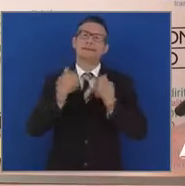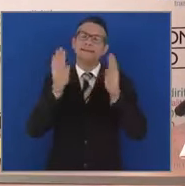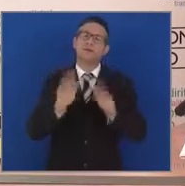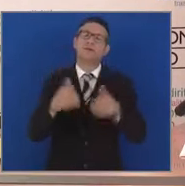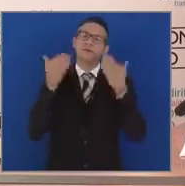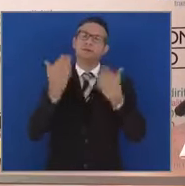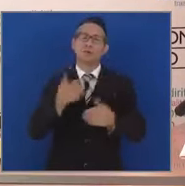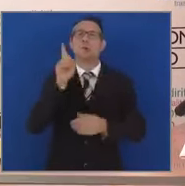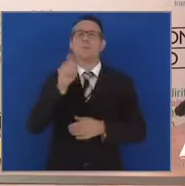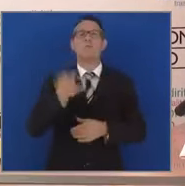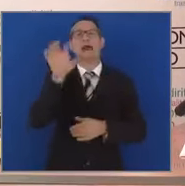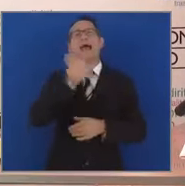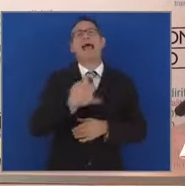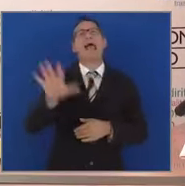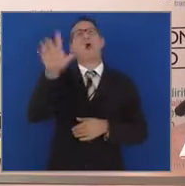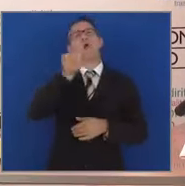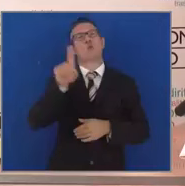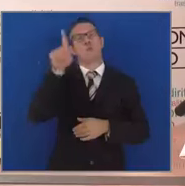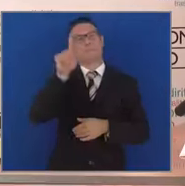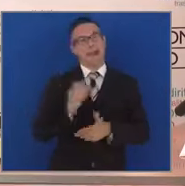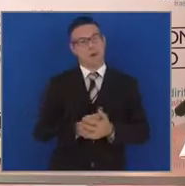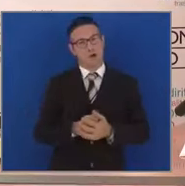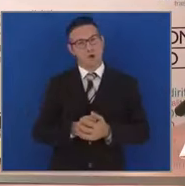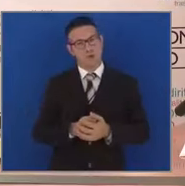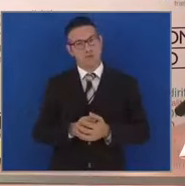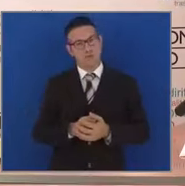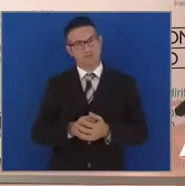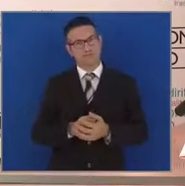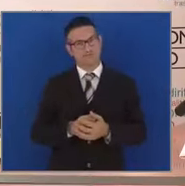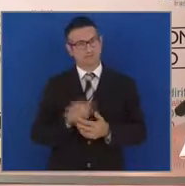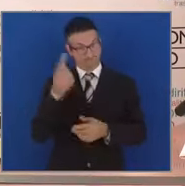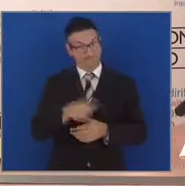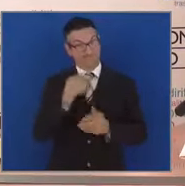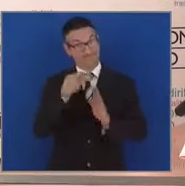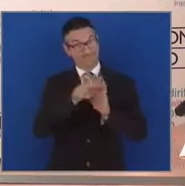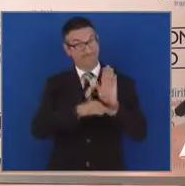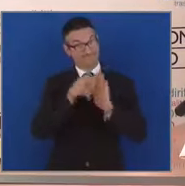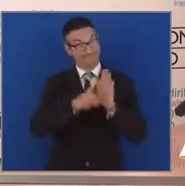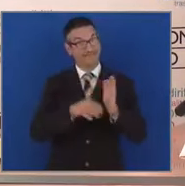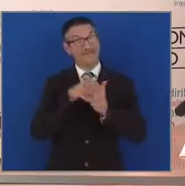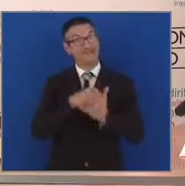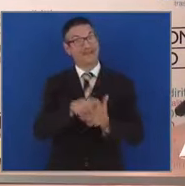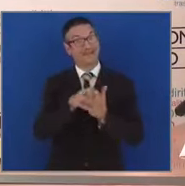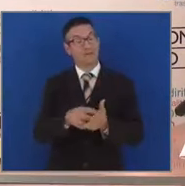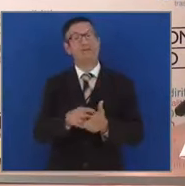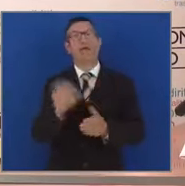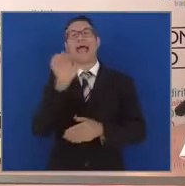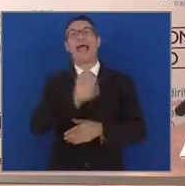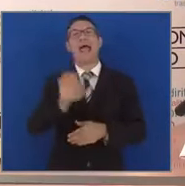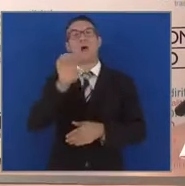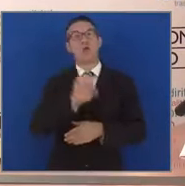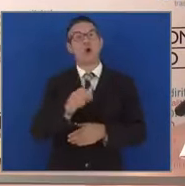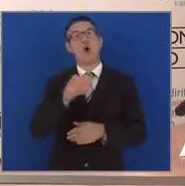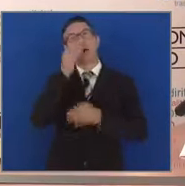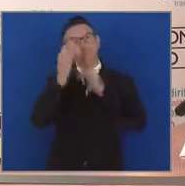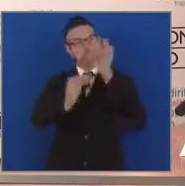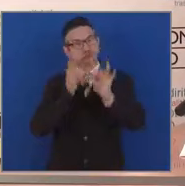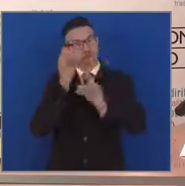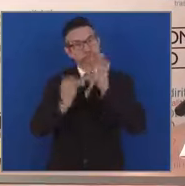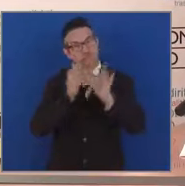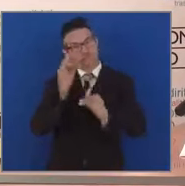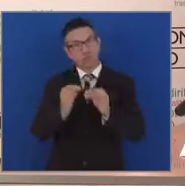livello europeo. Noi andremo ad illustrare questo piano di investimenti in tutta Europa per far vedere